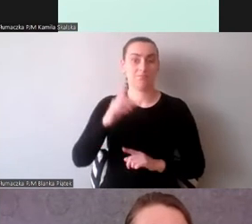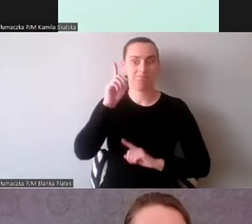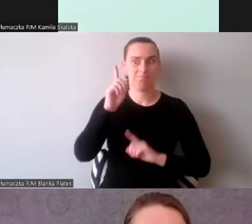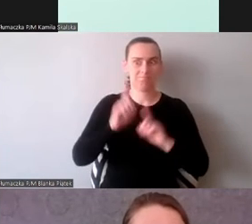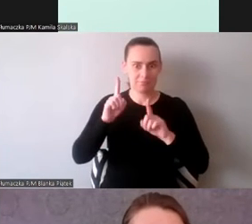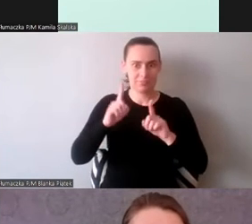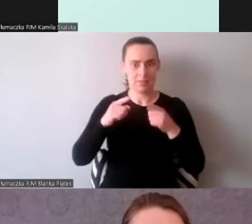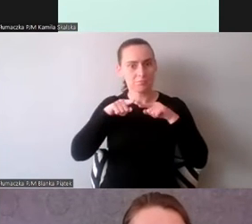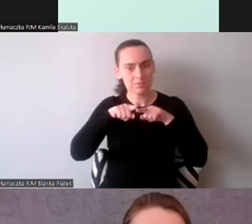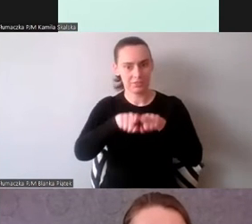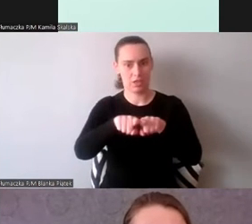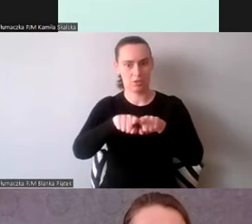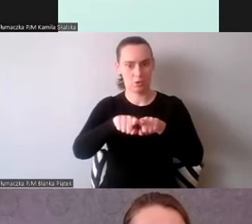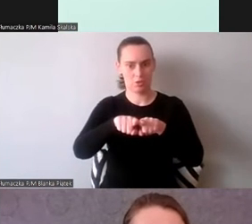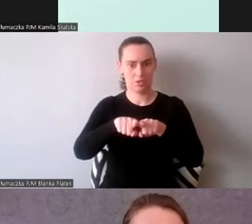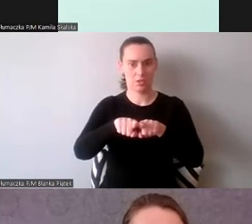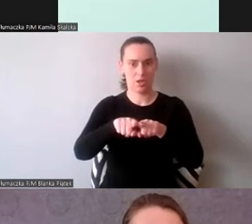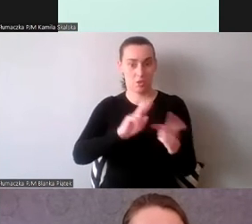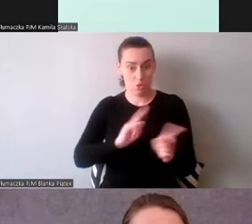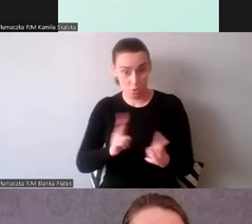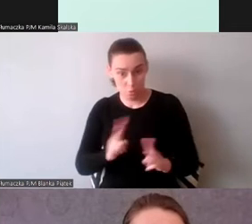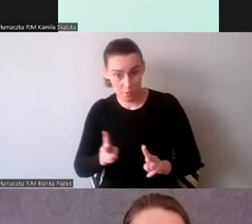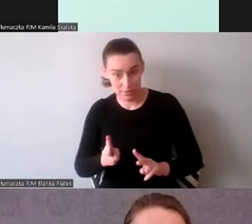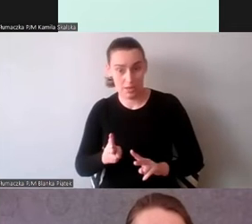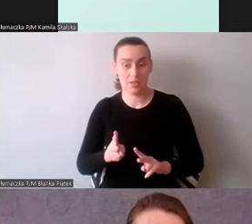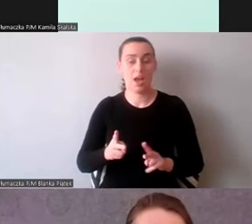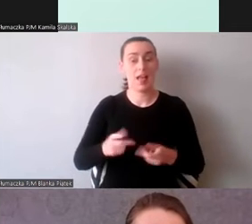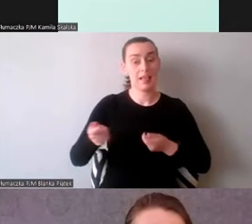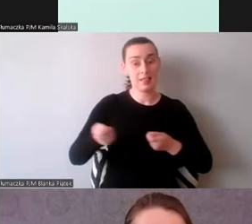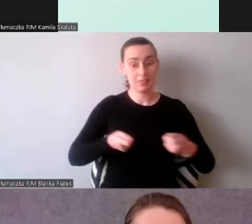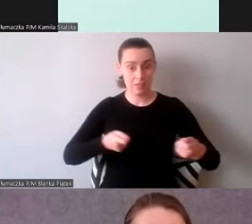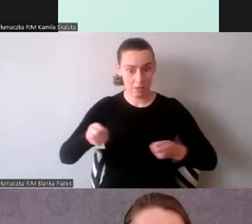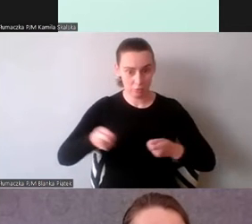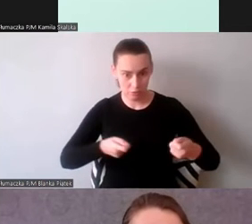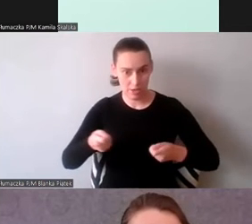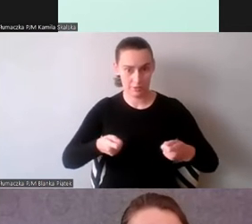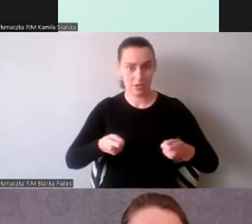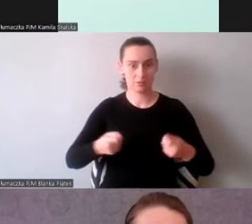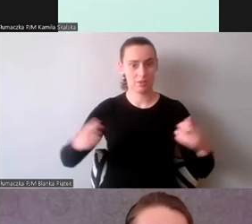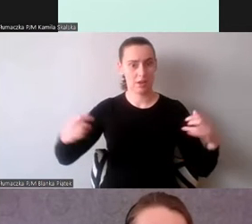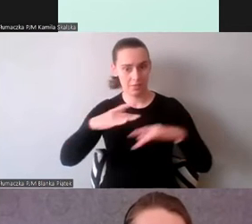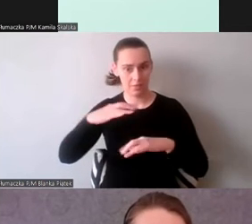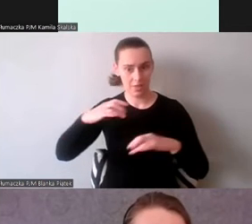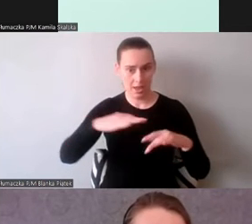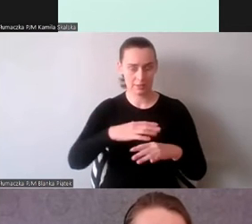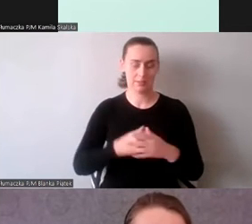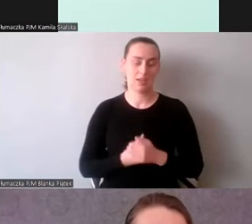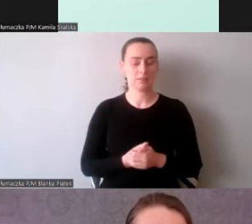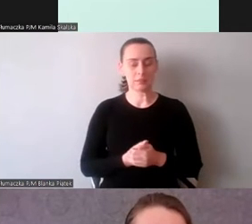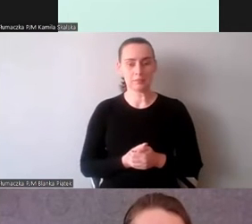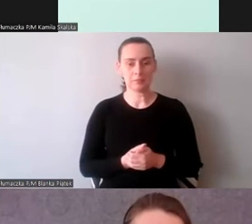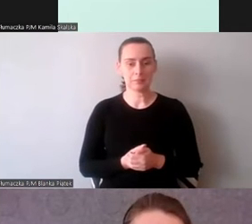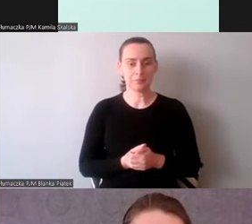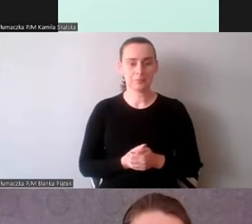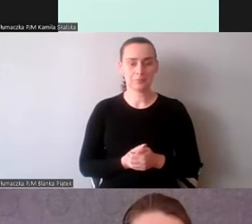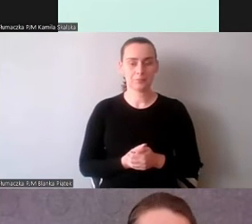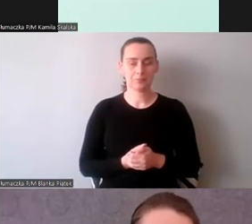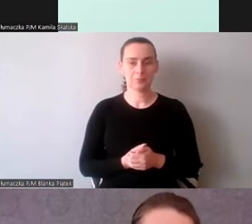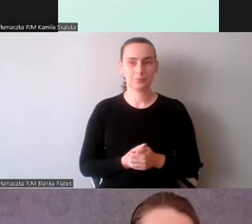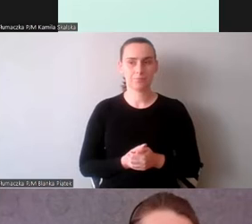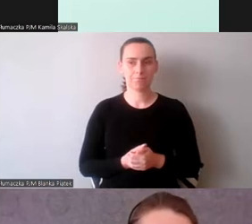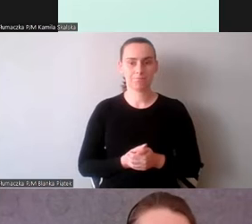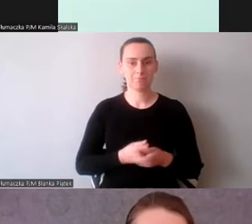zarządzenie interakcją, w tym zwracanie się do uczestników, zarządzanie